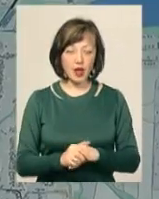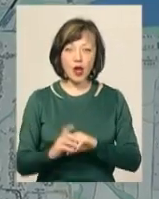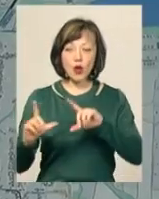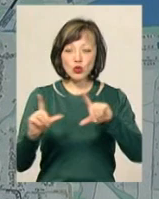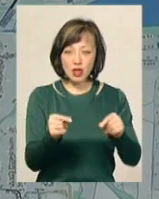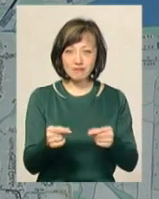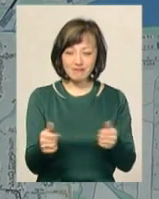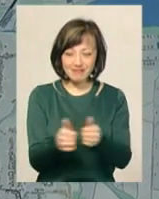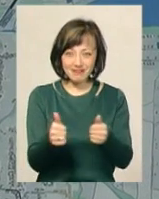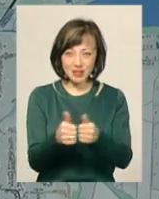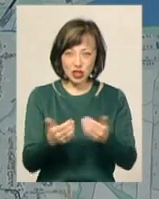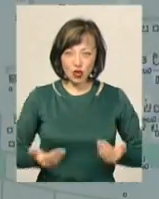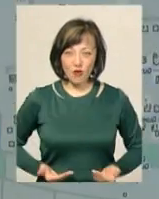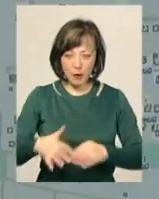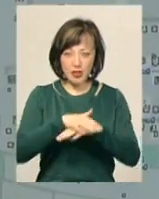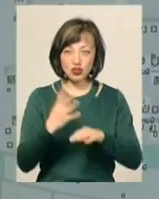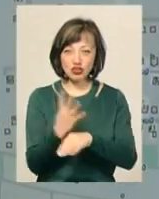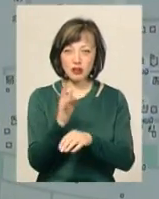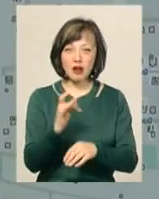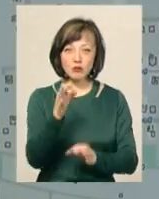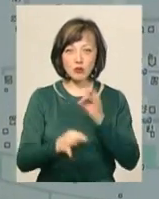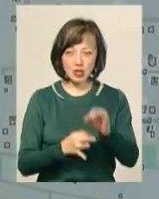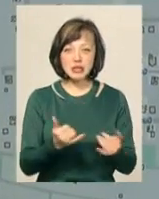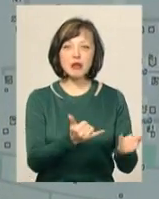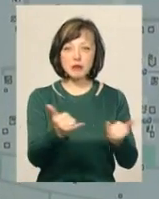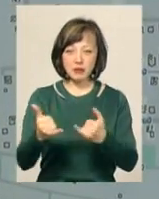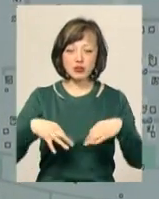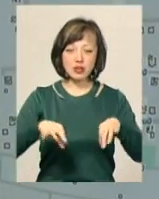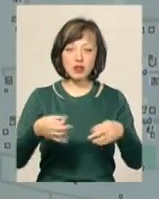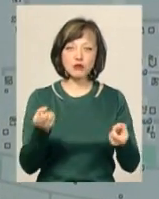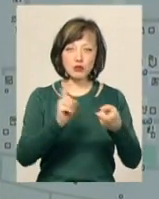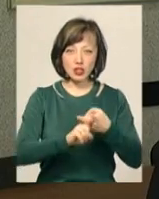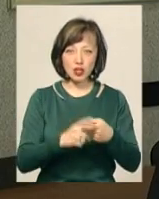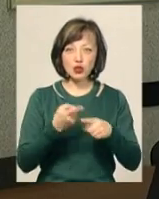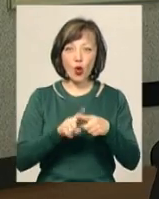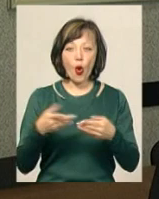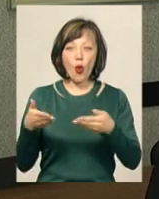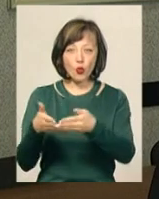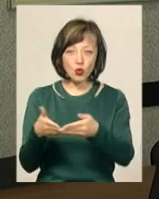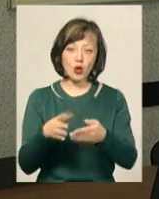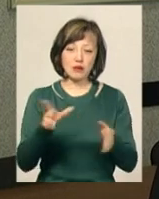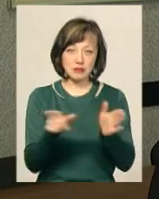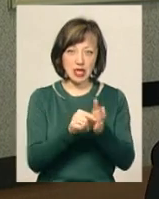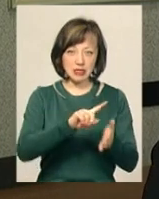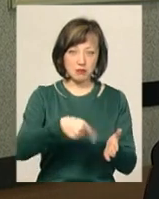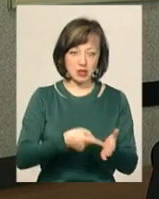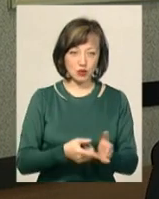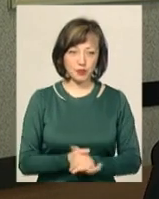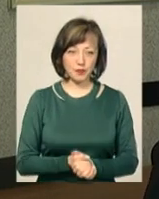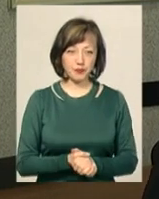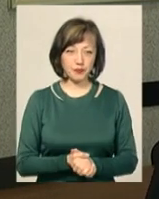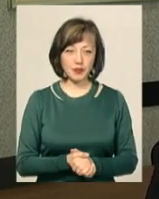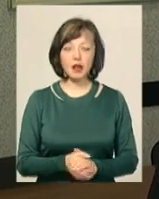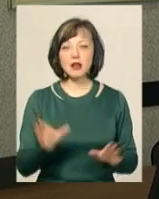околиць житлового масиву чотири рази на добу, перевізник забезпечує транспортне сполучення хутору Швейцарія з містом, каже Андрій Бондаренко. Він